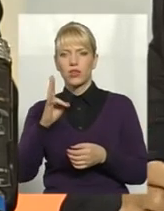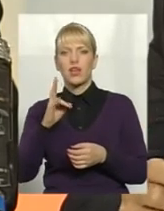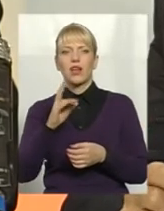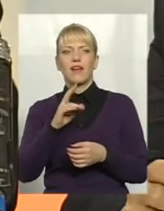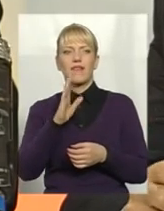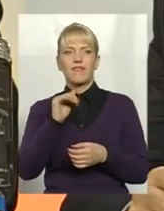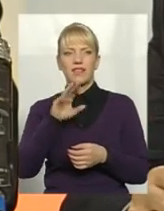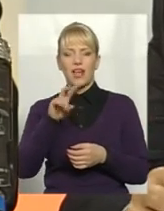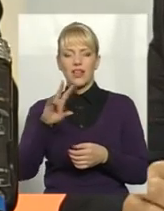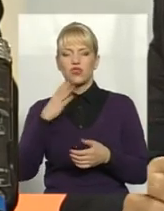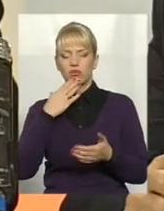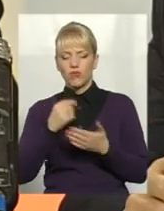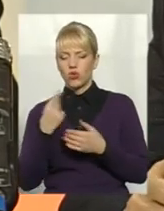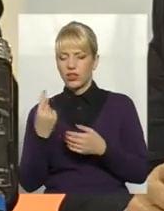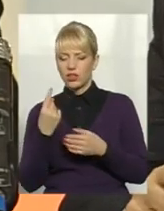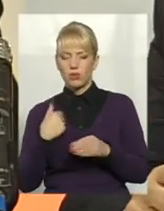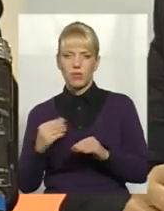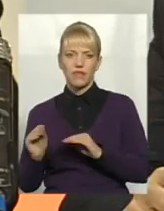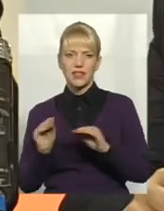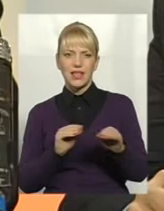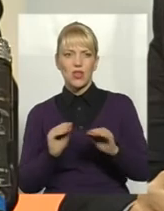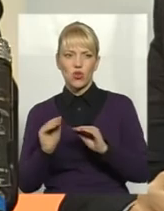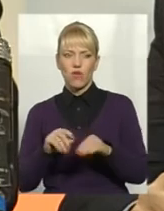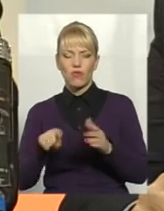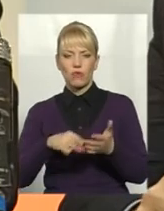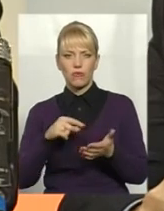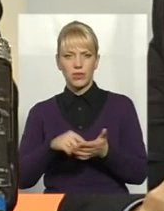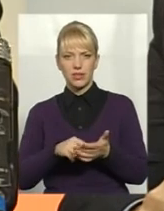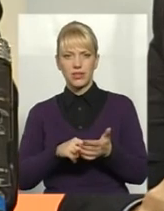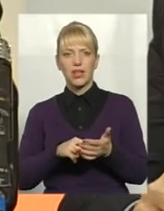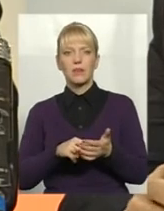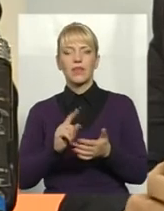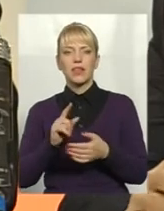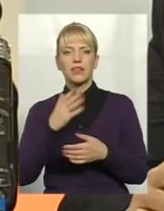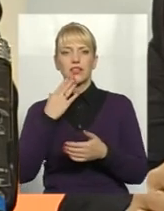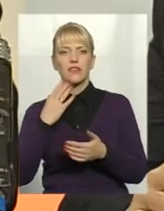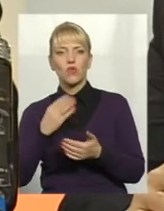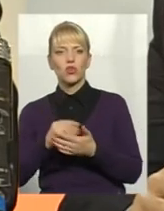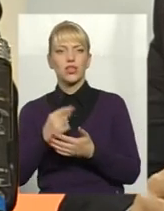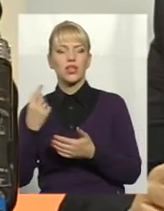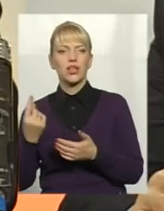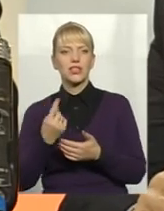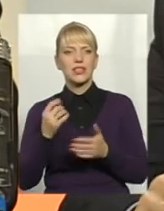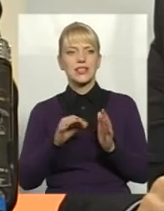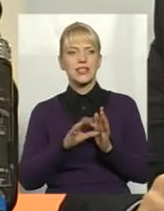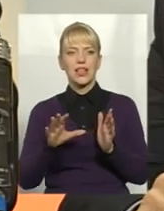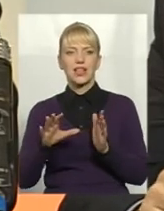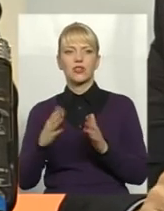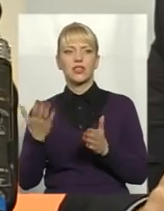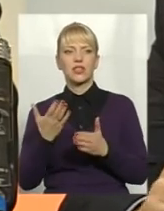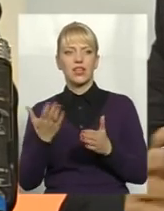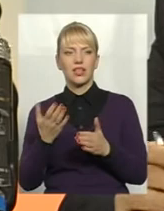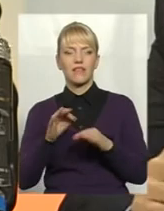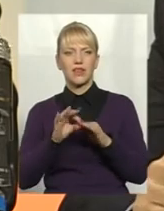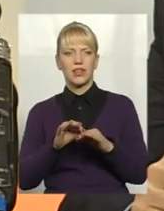лічильники в місті, ми свої встановлюємо лічильники з електронною, яке видає,